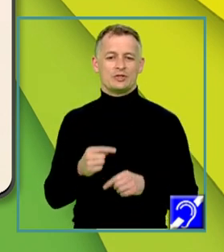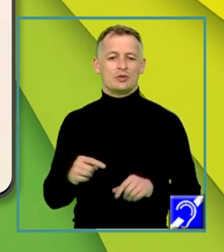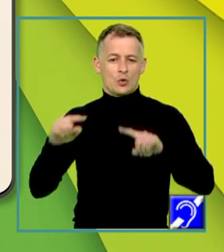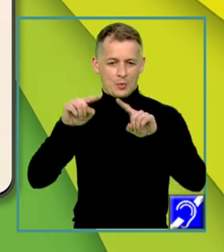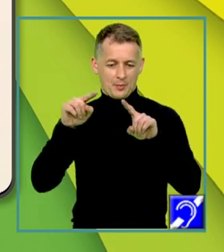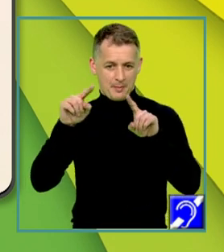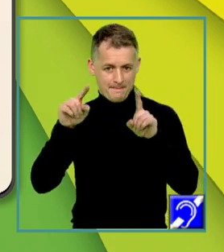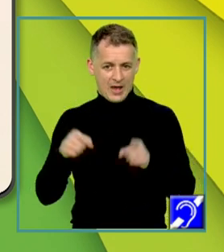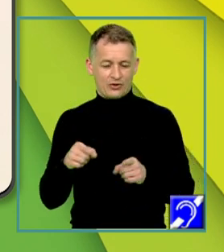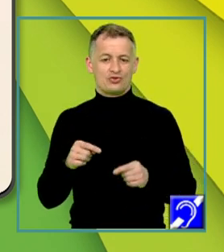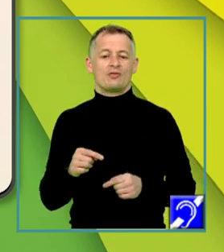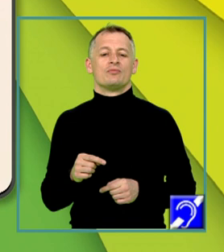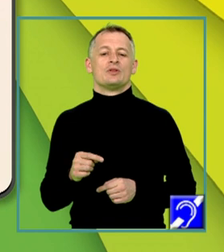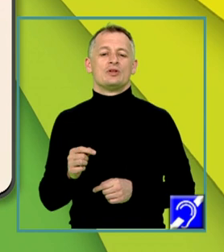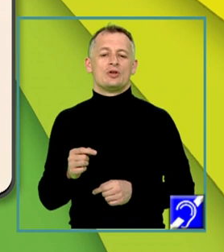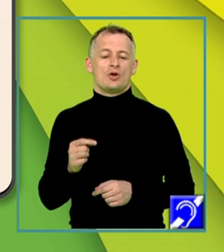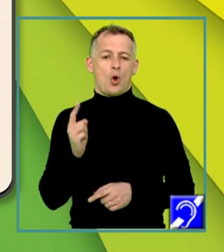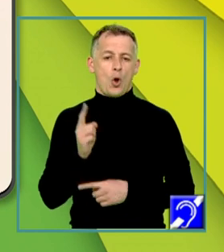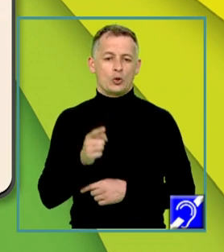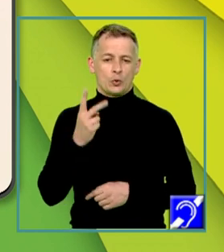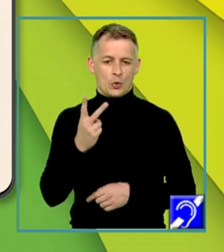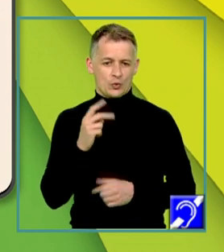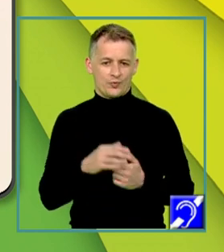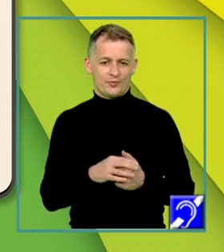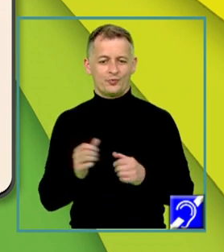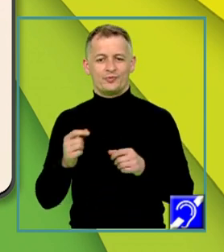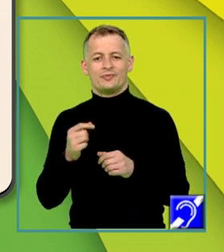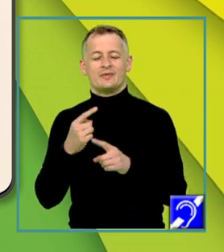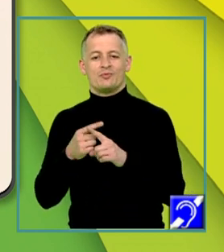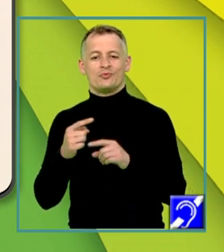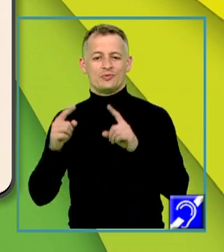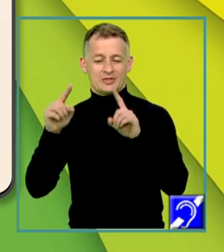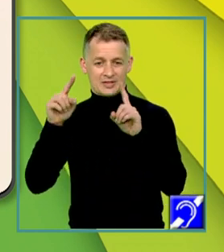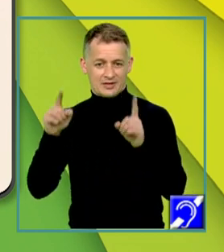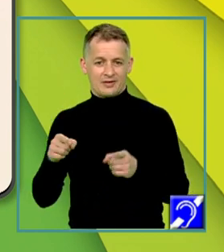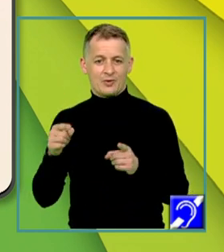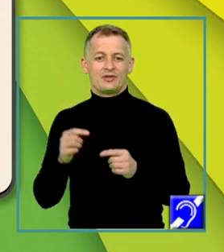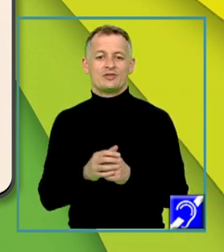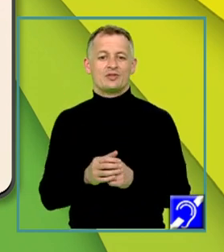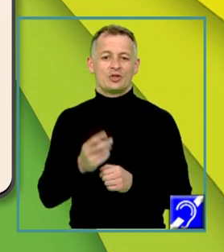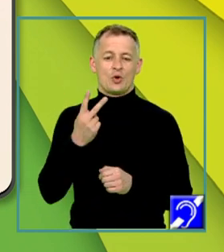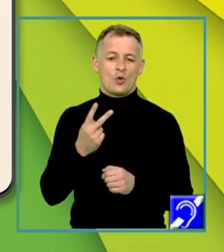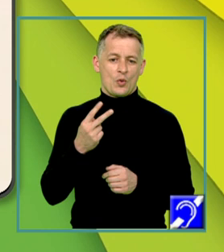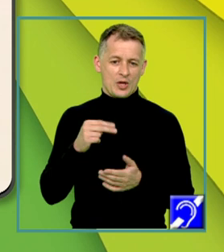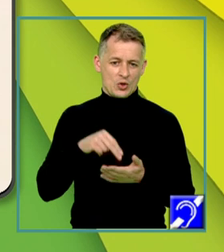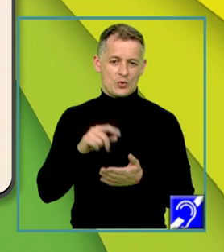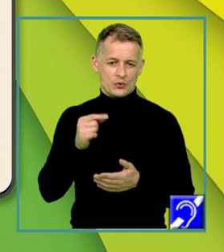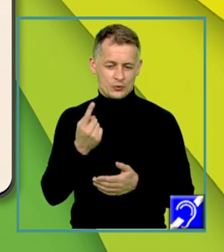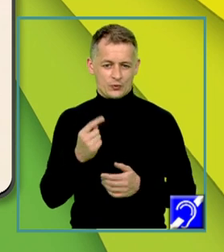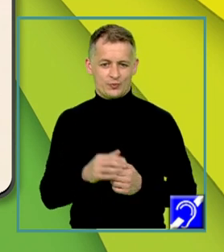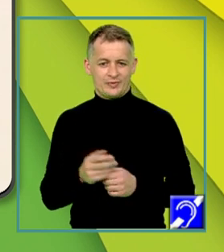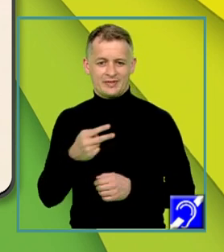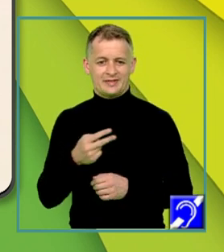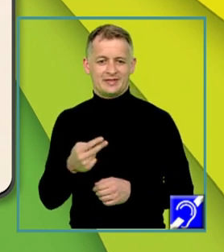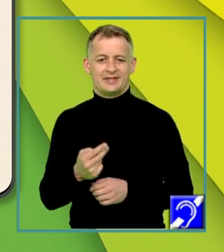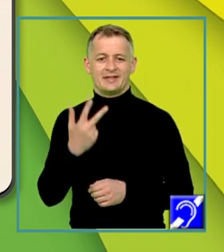unitate de ordinul 2 în mulțicul matricei A de 2021 egal cu